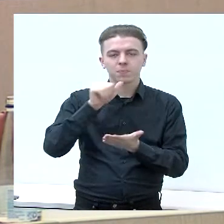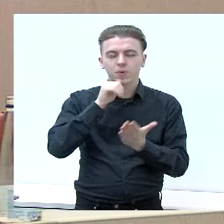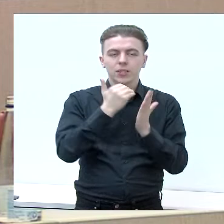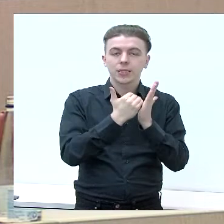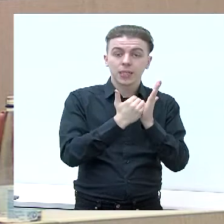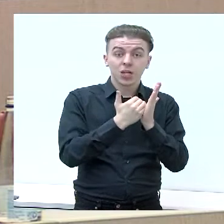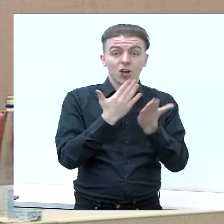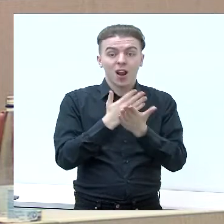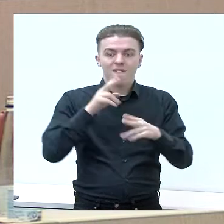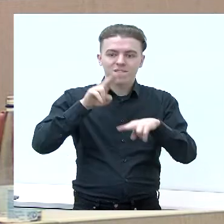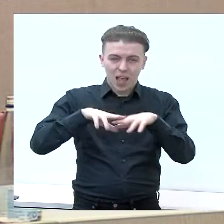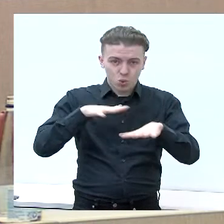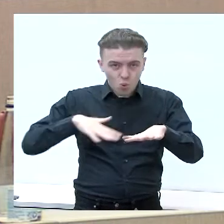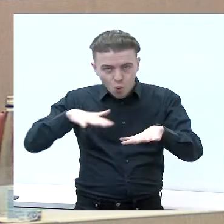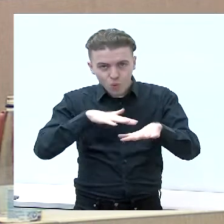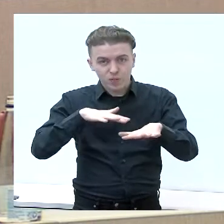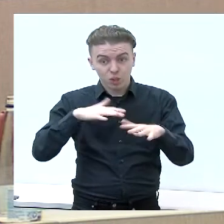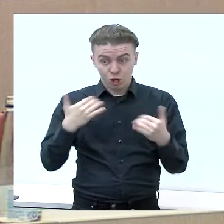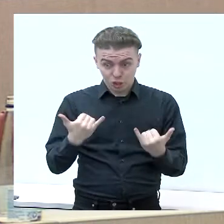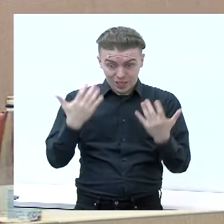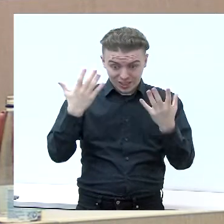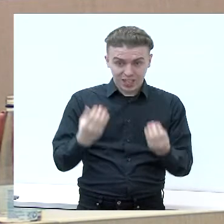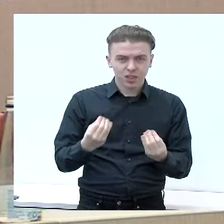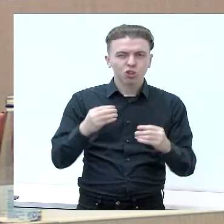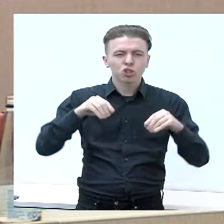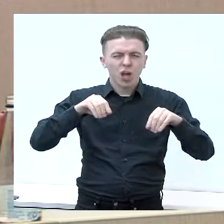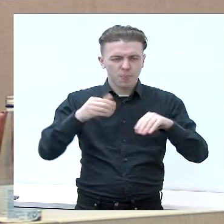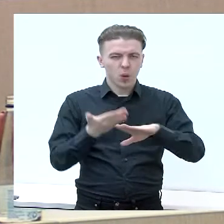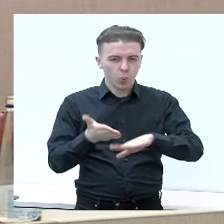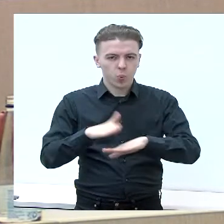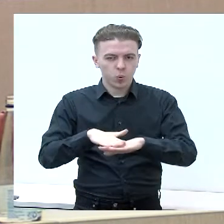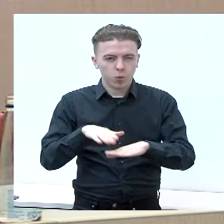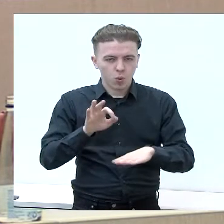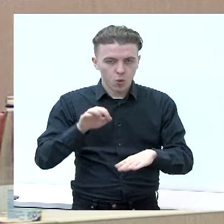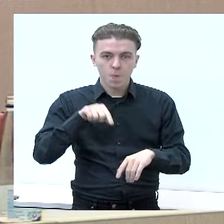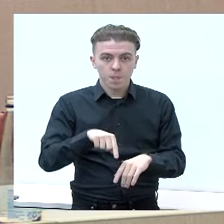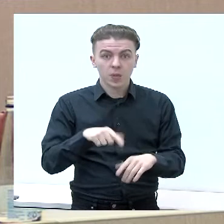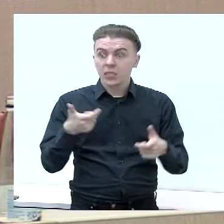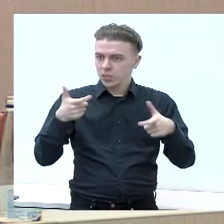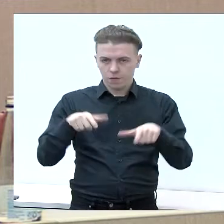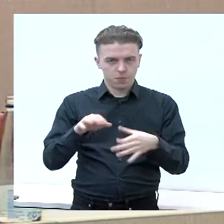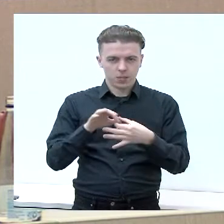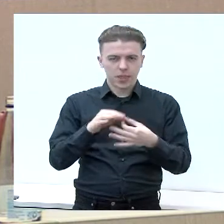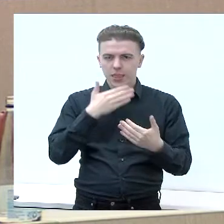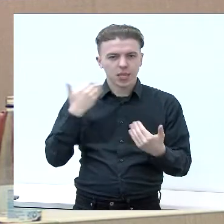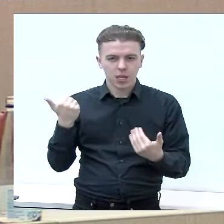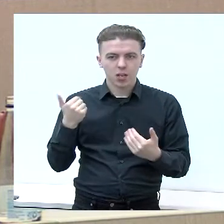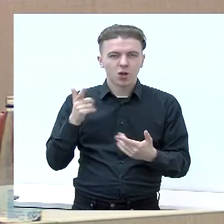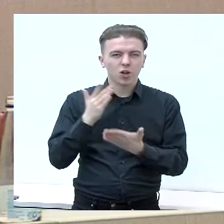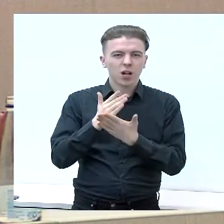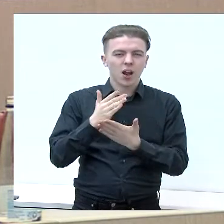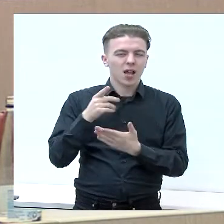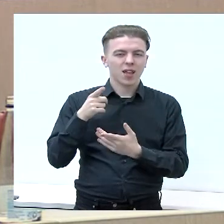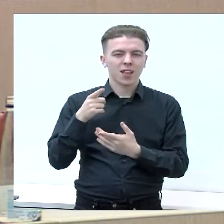vietovės, ypač šiandien dienai sunku su žemė, nors tai nuo savaldybės nepriklauso, nes nekilnojimo turto